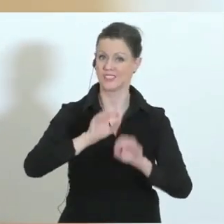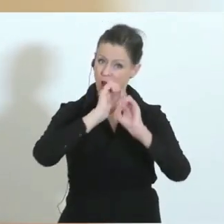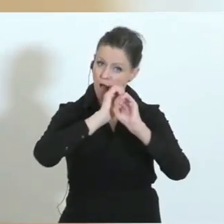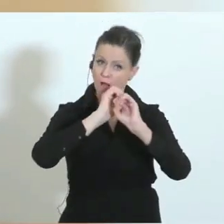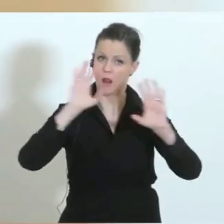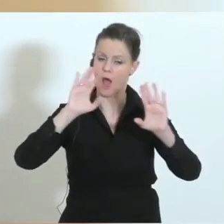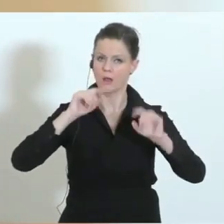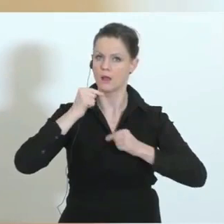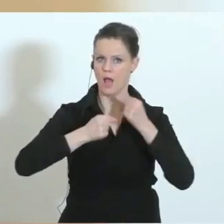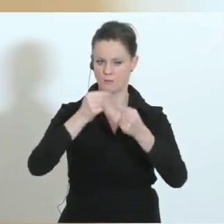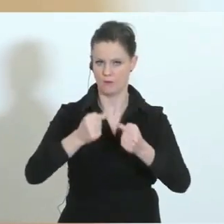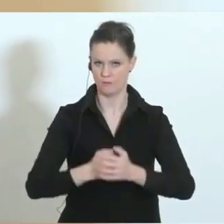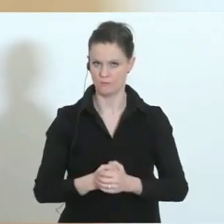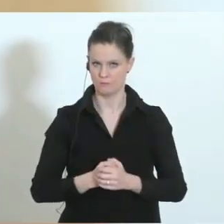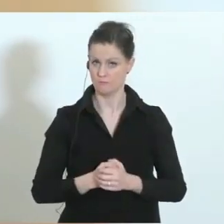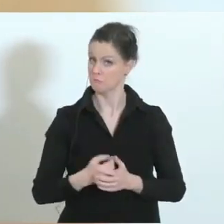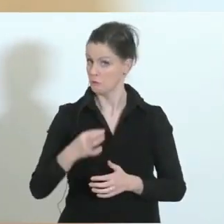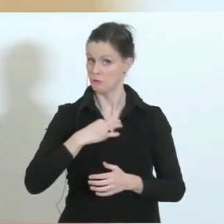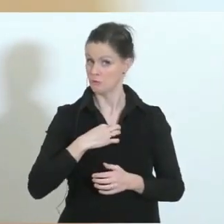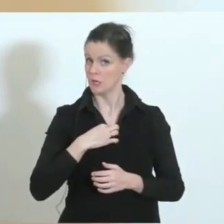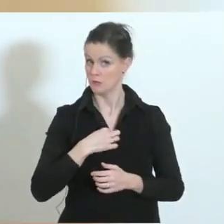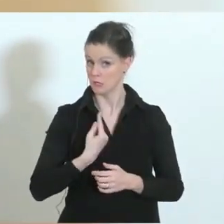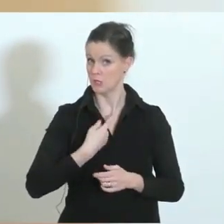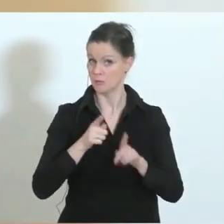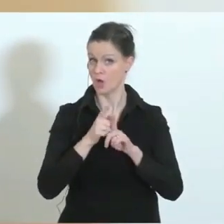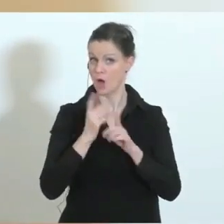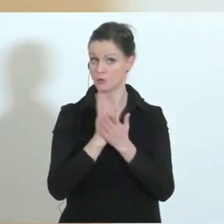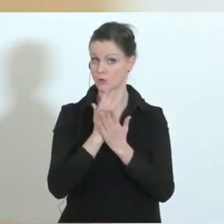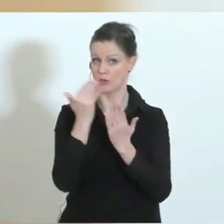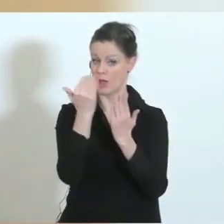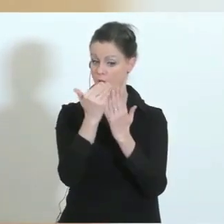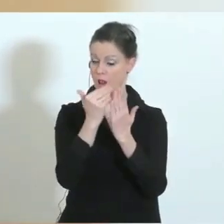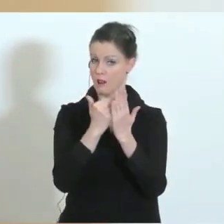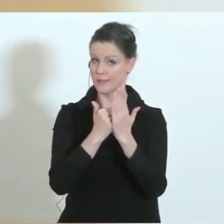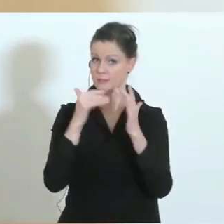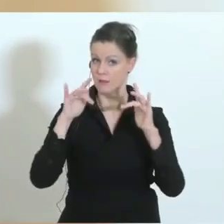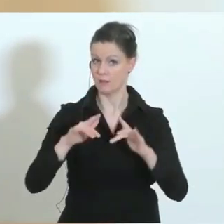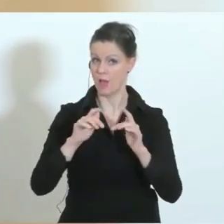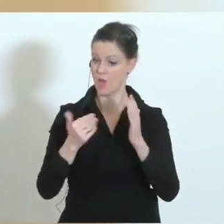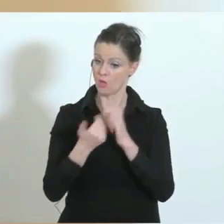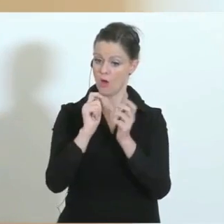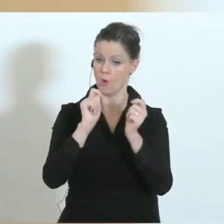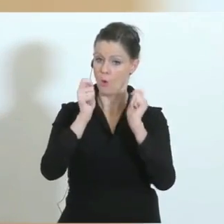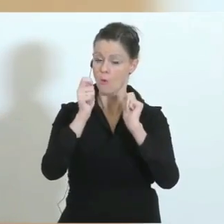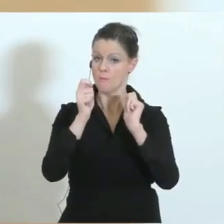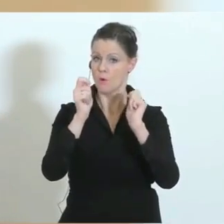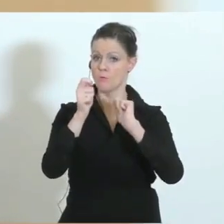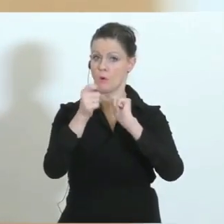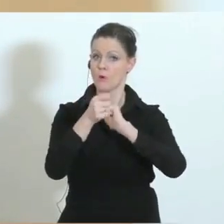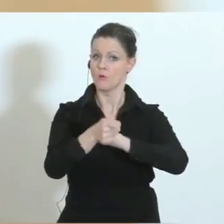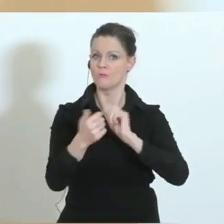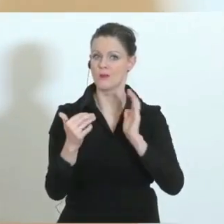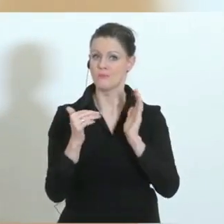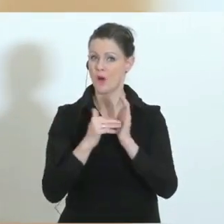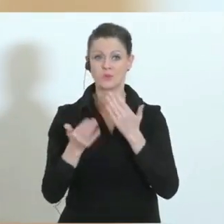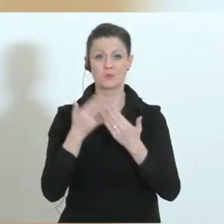Ich habe für mich, um es ganz offen zu sagen, auch schon eine ganze Liste von Novellierungs und Optimierungsnotwendigkeiten, die ich kenne. Wir werden das